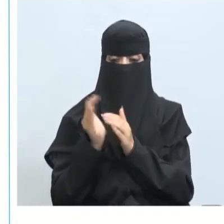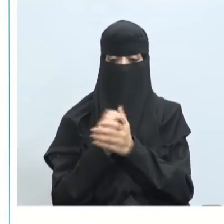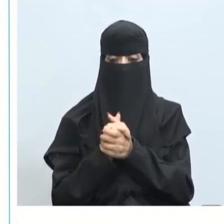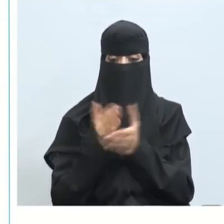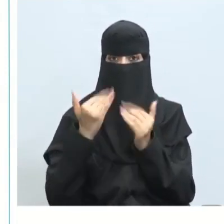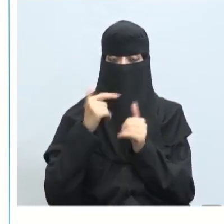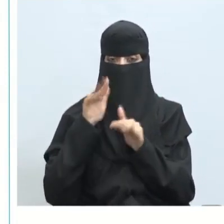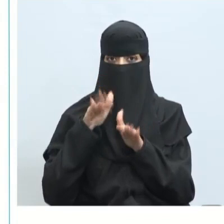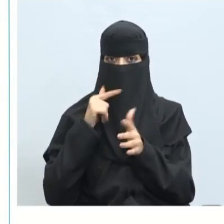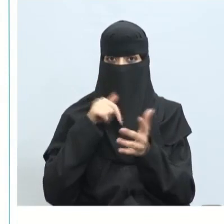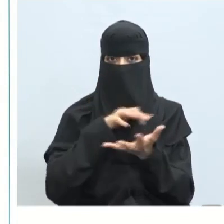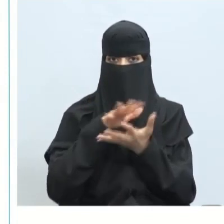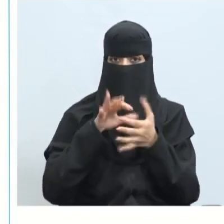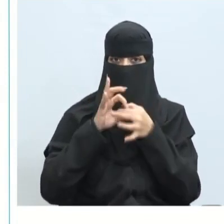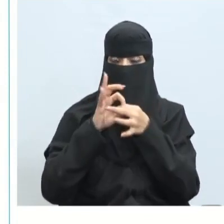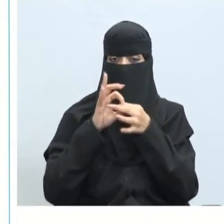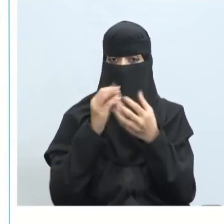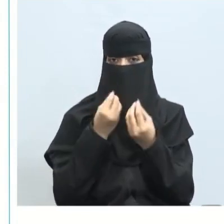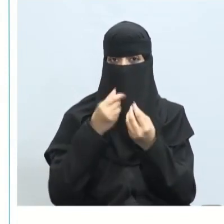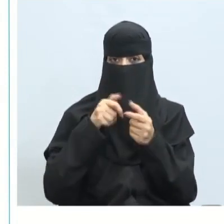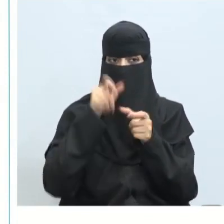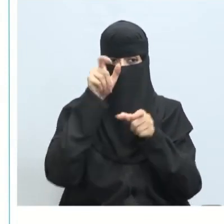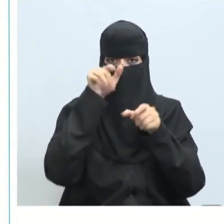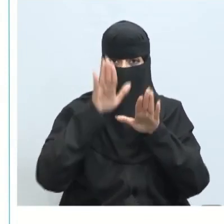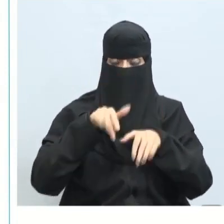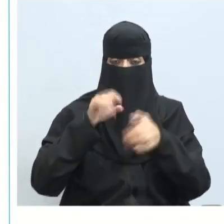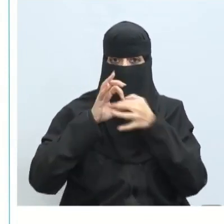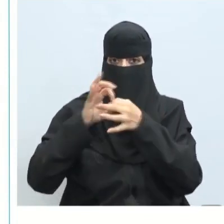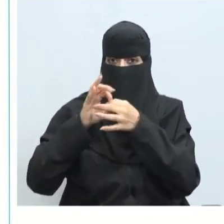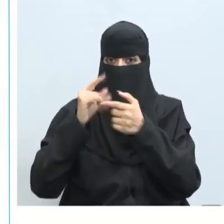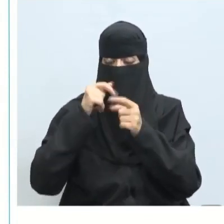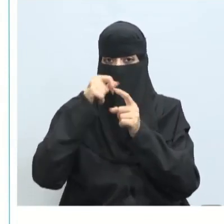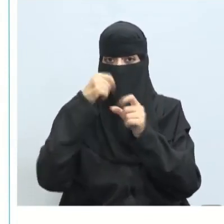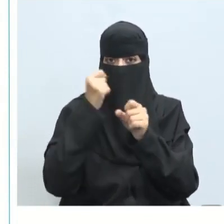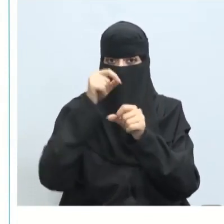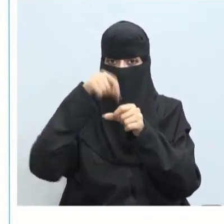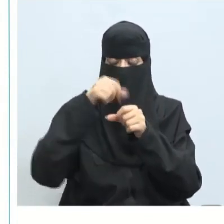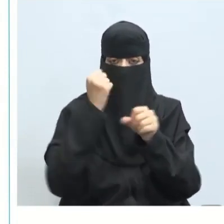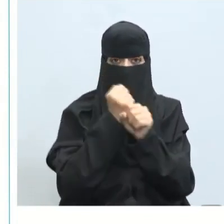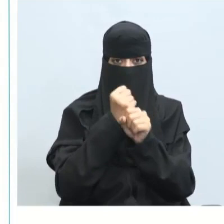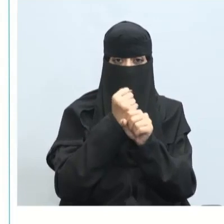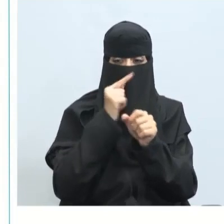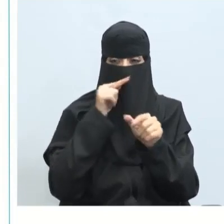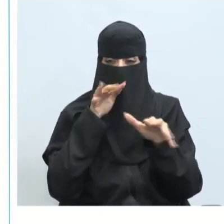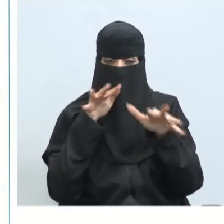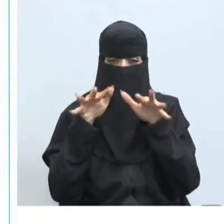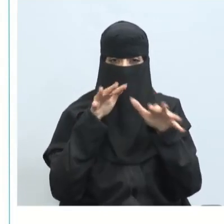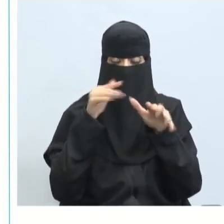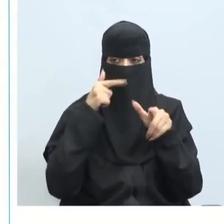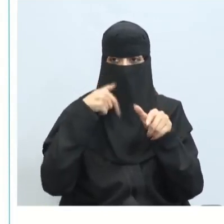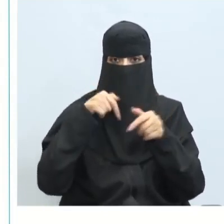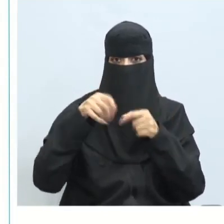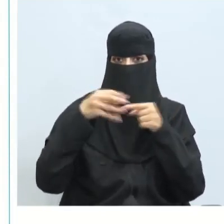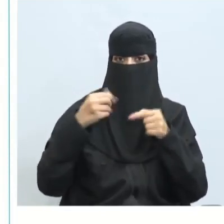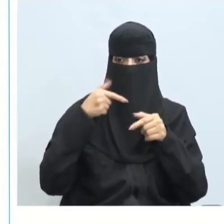أيضاً حينما يكون لدينا علاقات عمل متوترة قد تتسبب بضغوط سلبية أيضاً لذلك كثير منظمات تحرص على